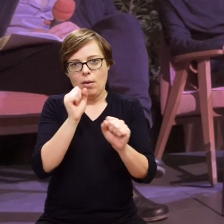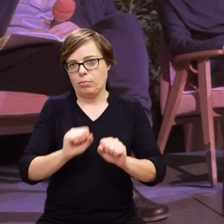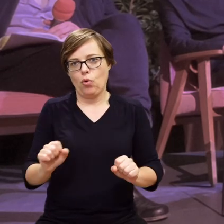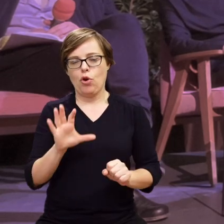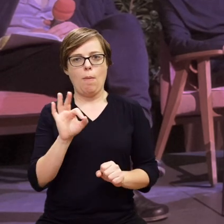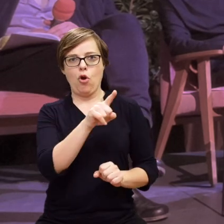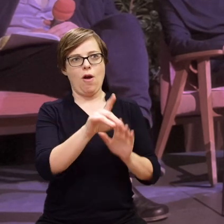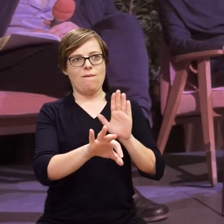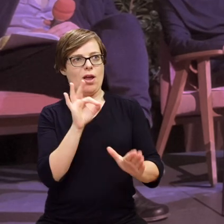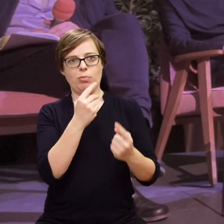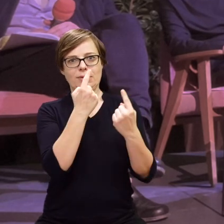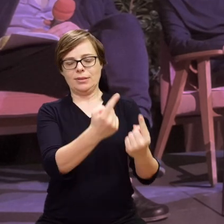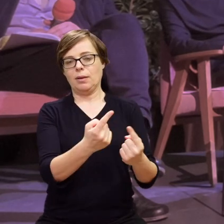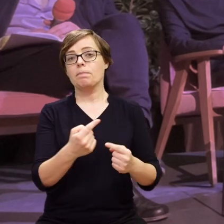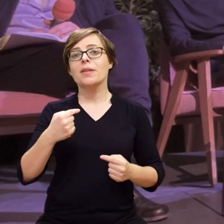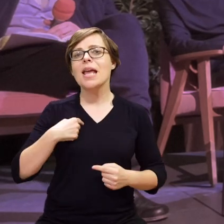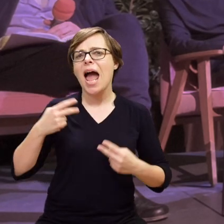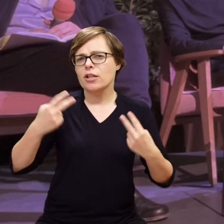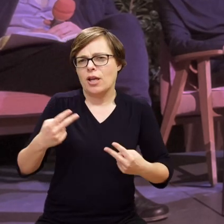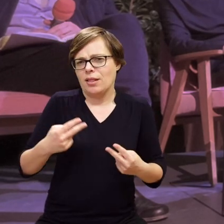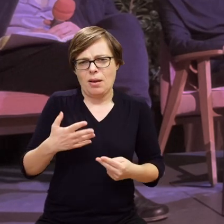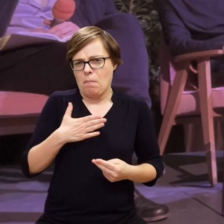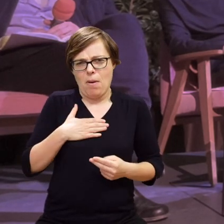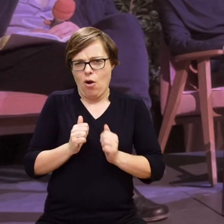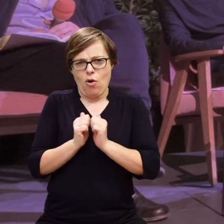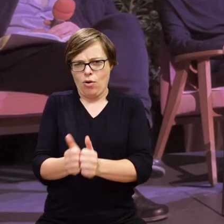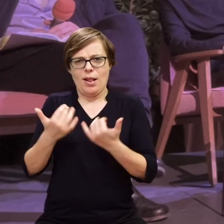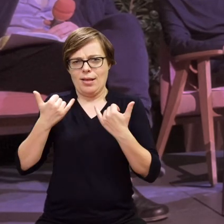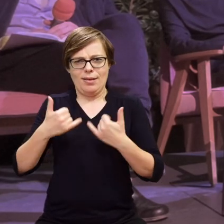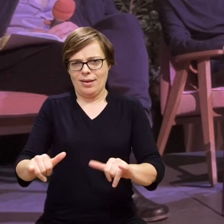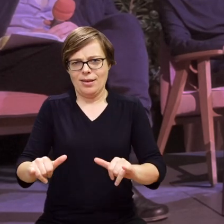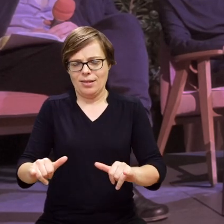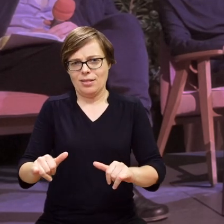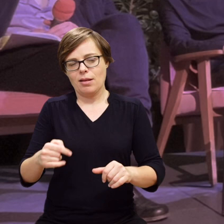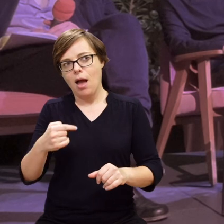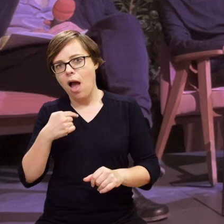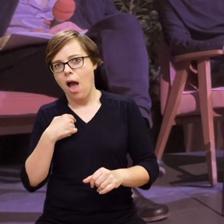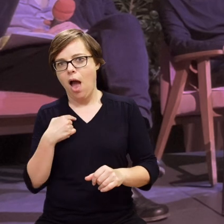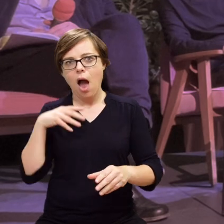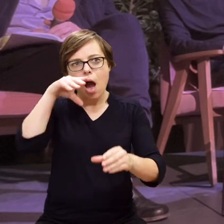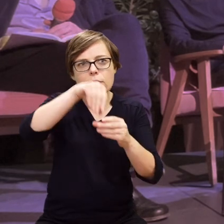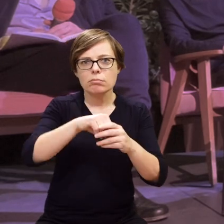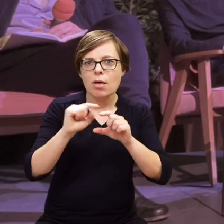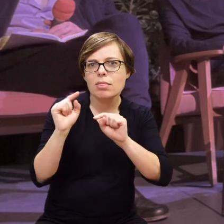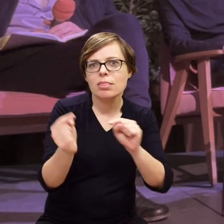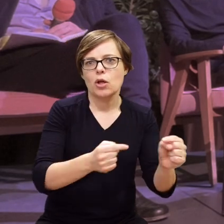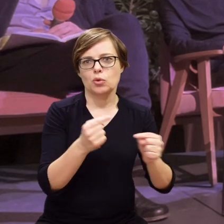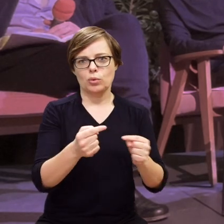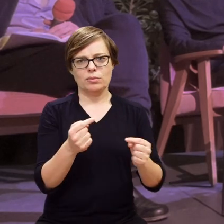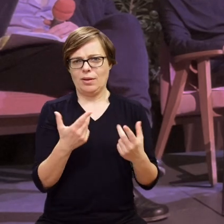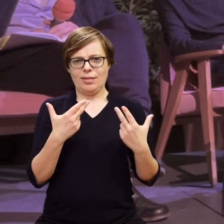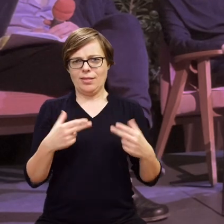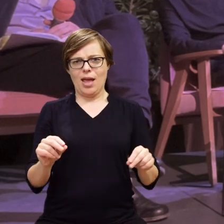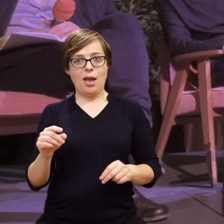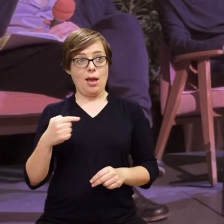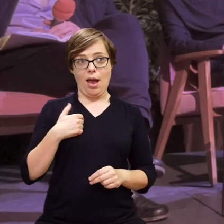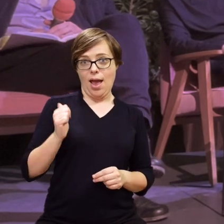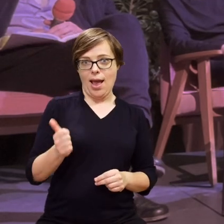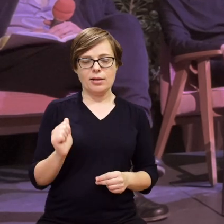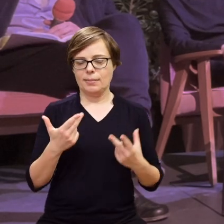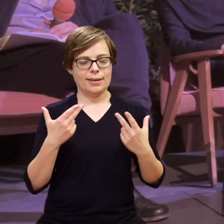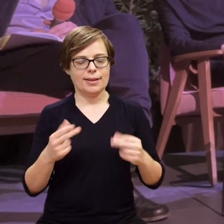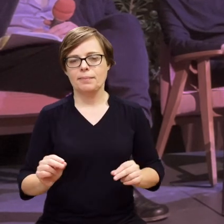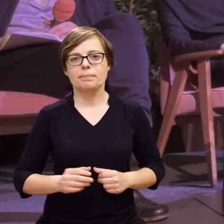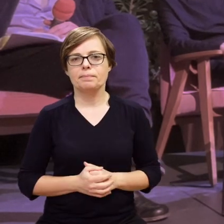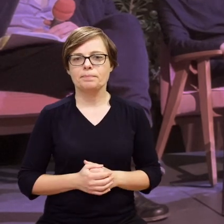I jako dziennikarka zupełnie nie jestem w tej roli, żeby włączać się w taką dyskusję jako ja, bo nie jestem ekspertką